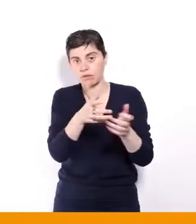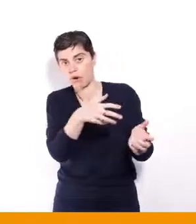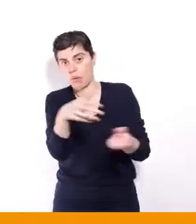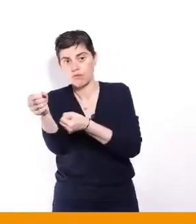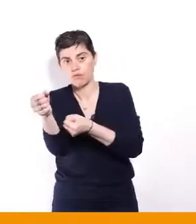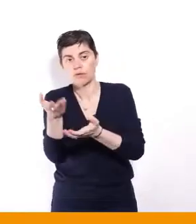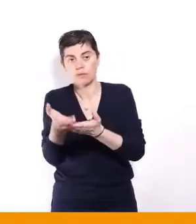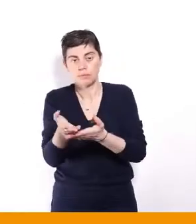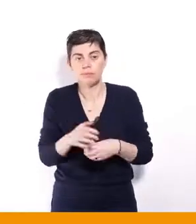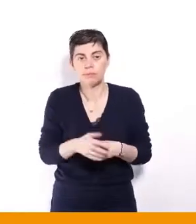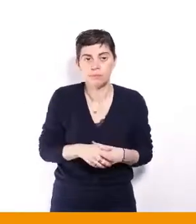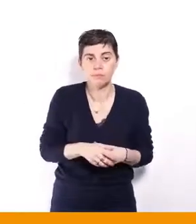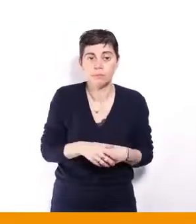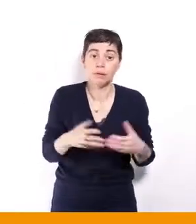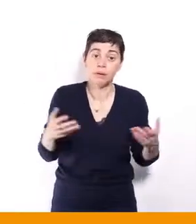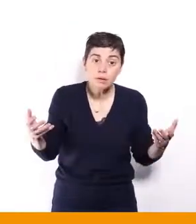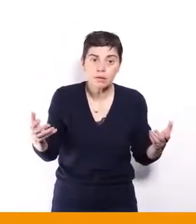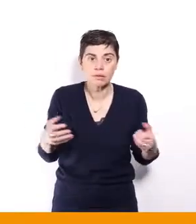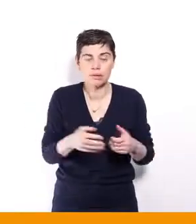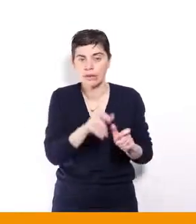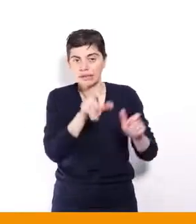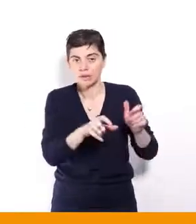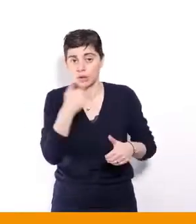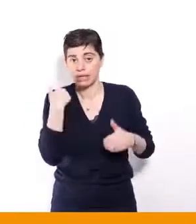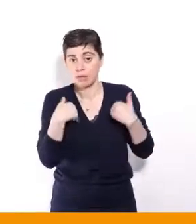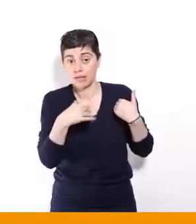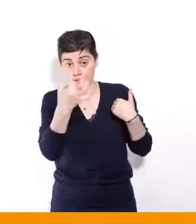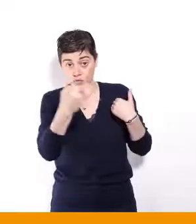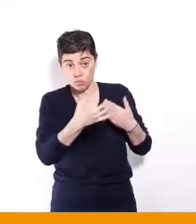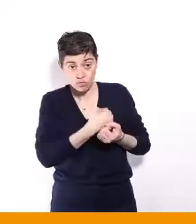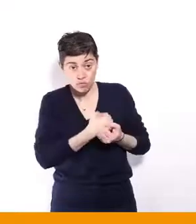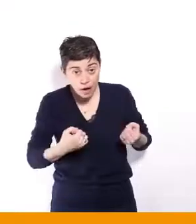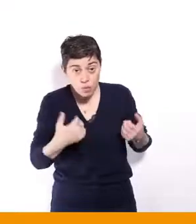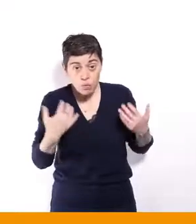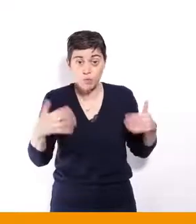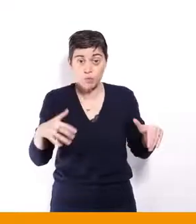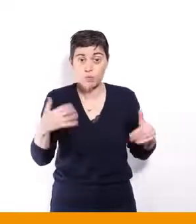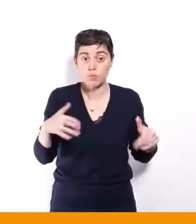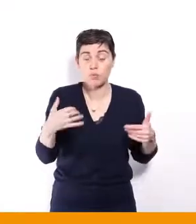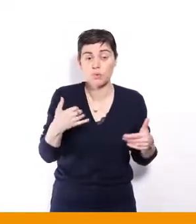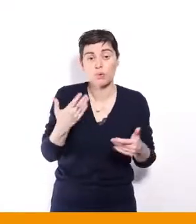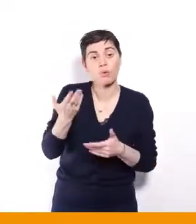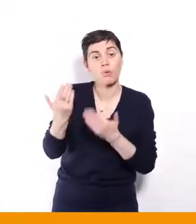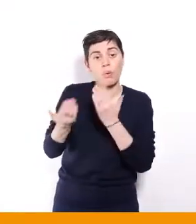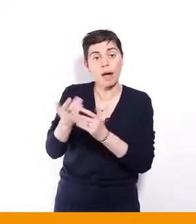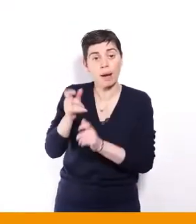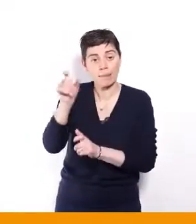Donc forcément, vu le taux de chômage des travailleurs handicapés et des personnes handicapées qui est deux fois celui de la moyenne,